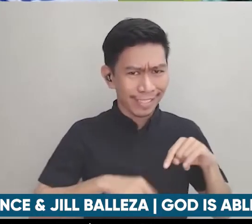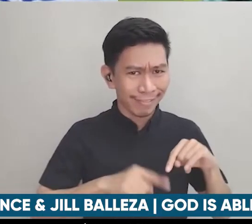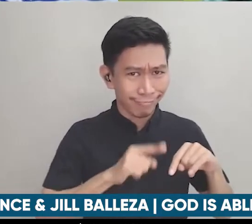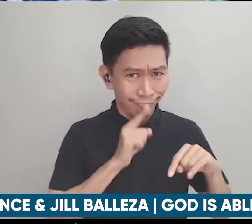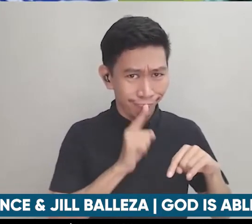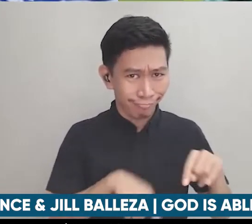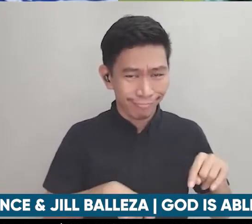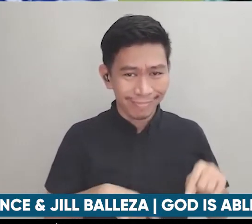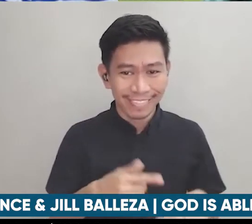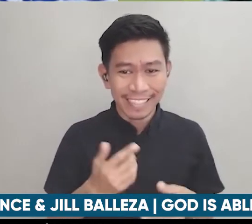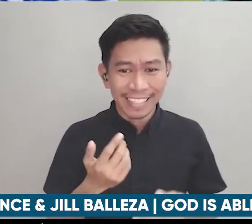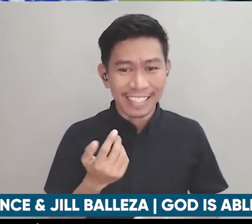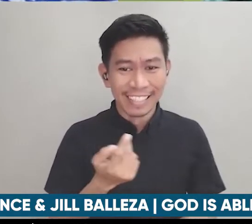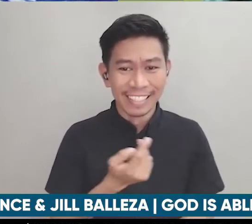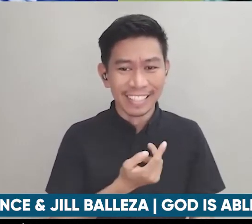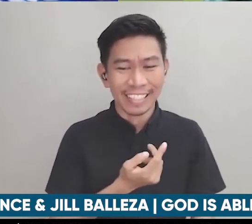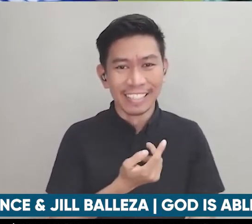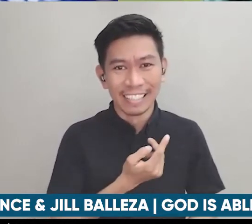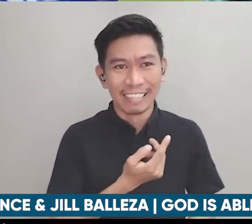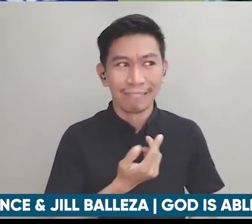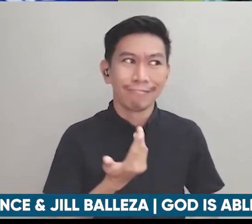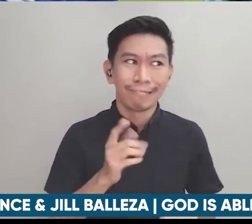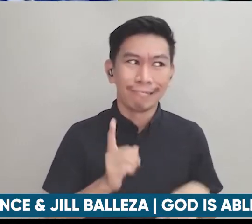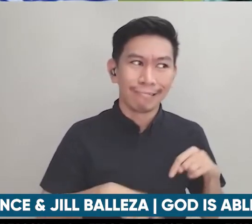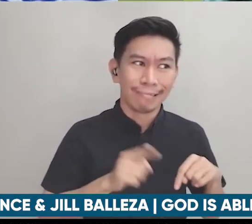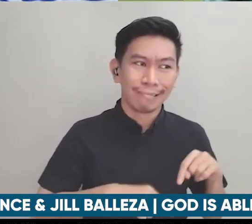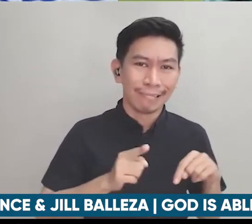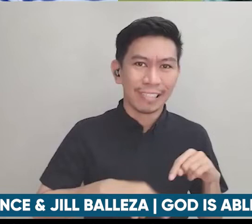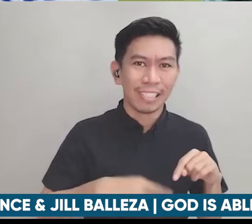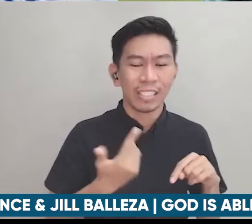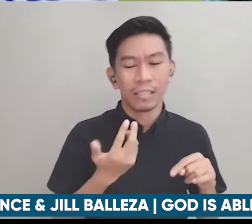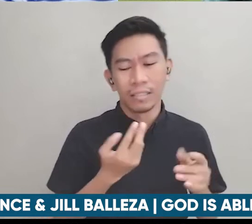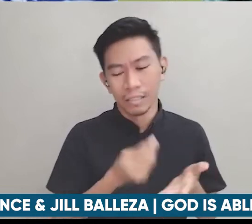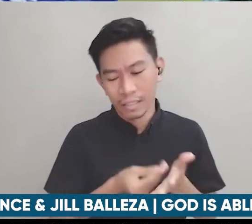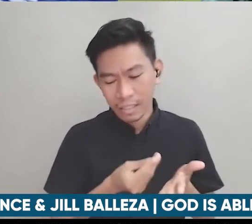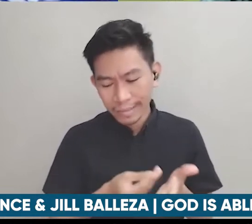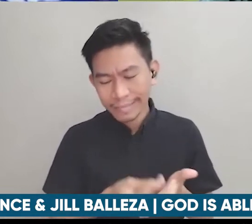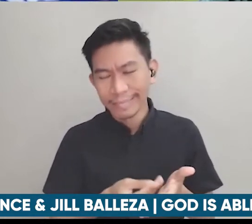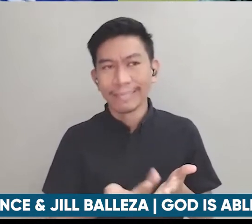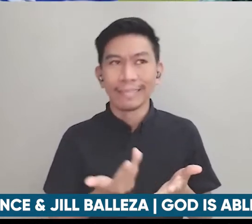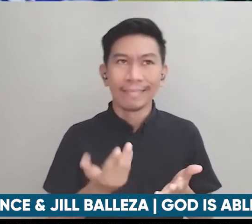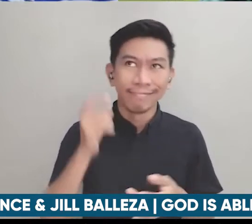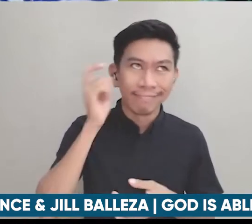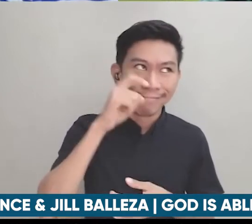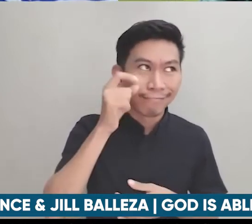sa totoo lang kulang naman talaga kami sa lahat sa resources wisdom sa strength